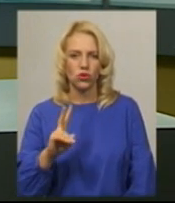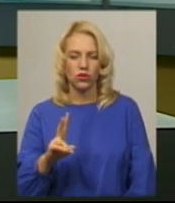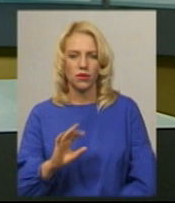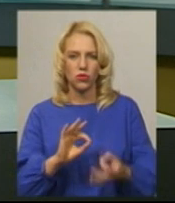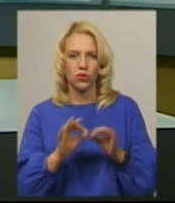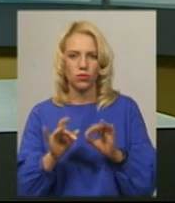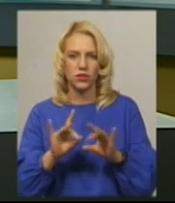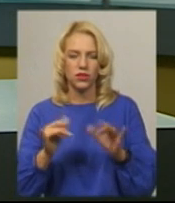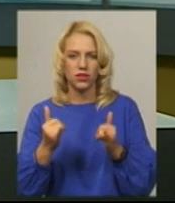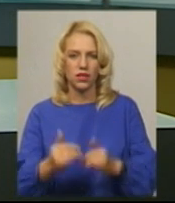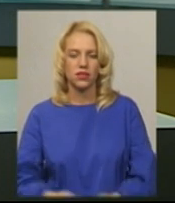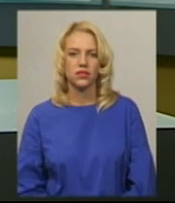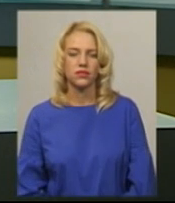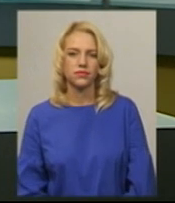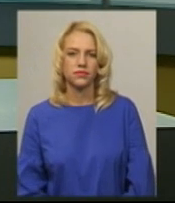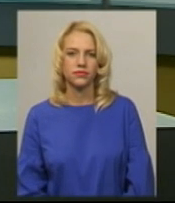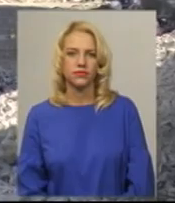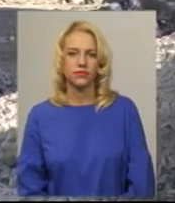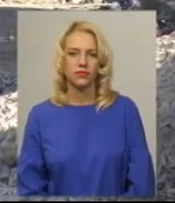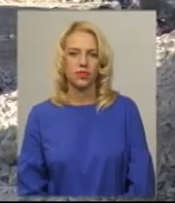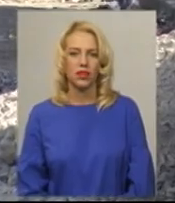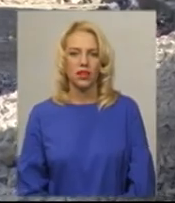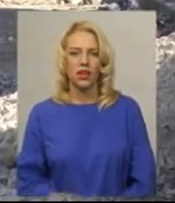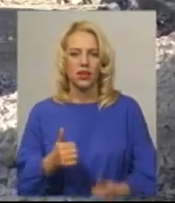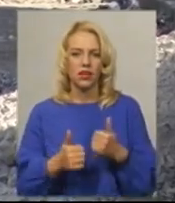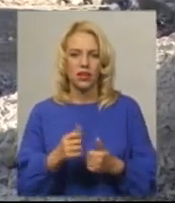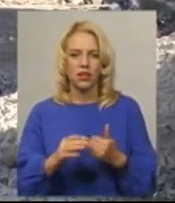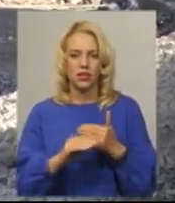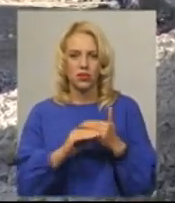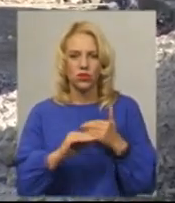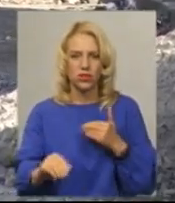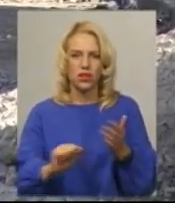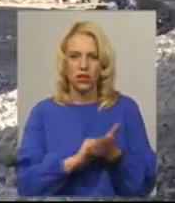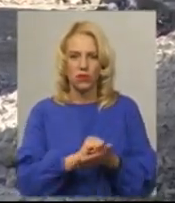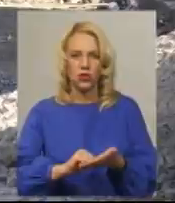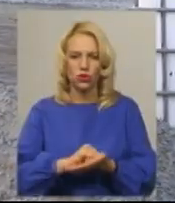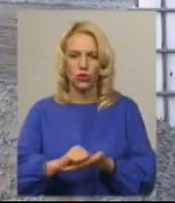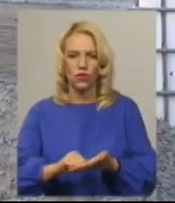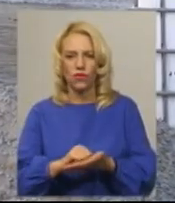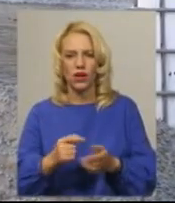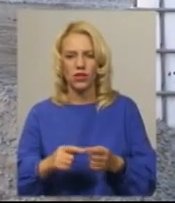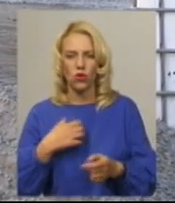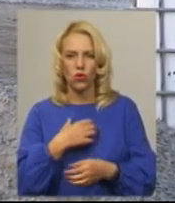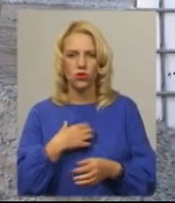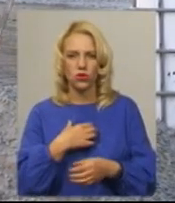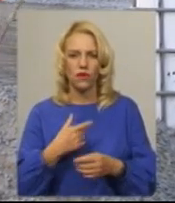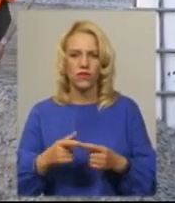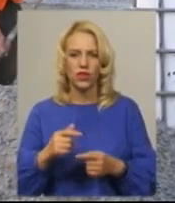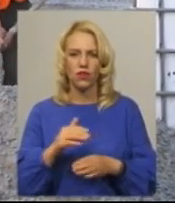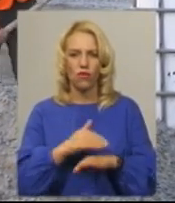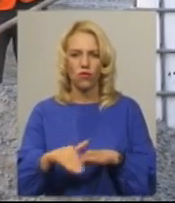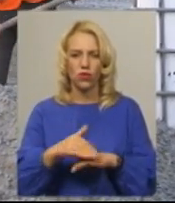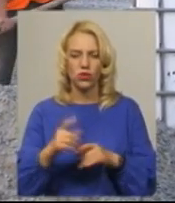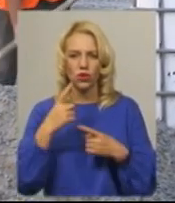Подробиці дізнавалась Леся Боровець. Тендер на суцільне облаштування асфальтобетону основних магістральних вулиць оголосили на початку